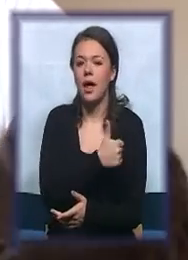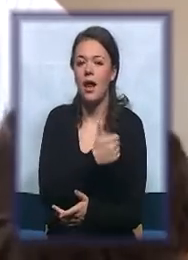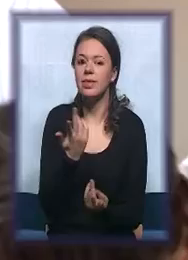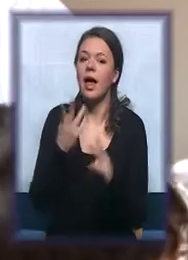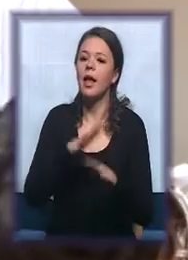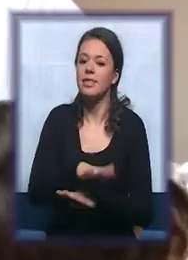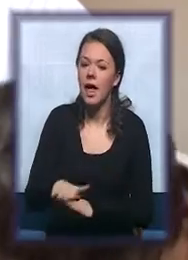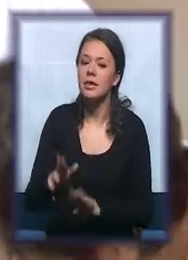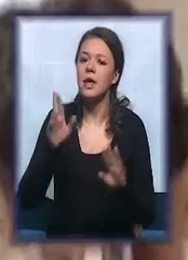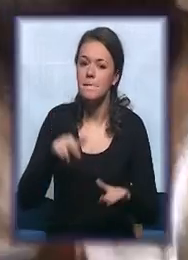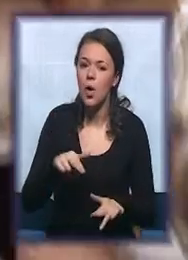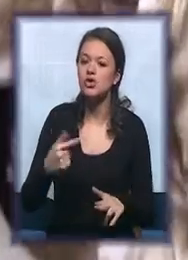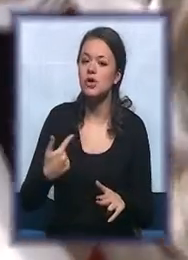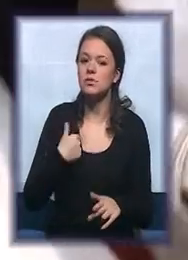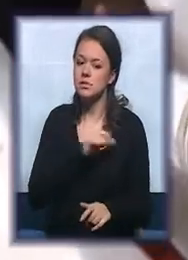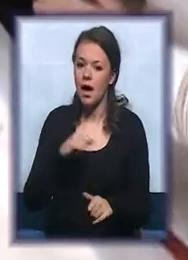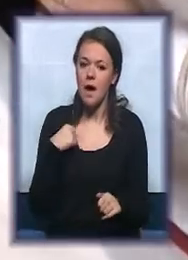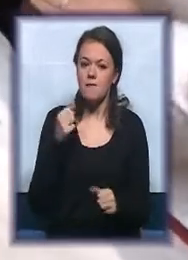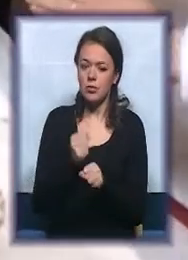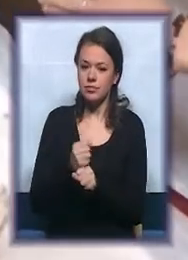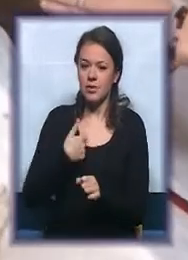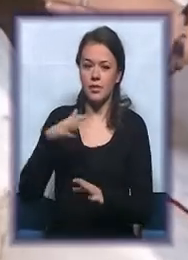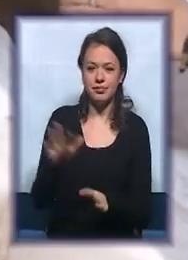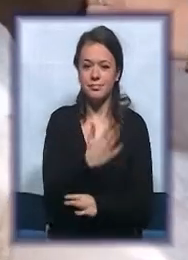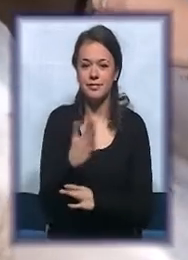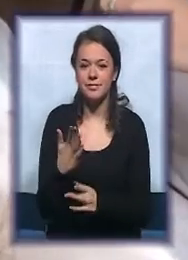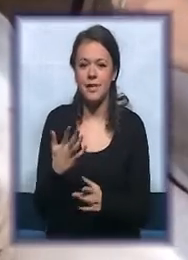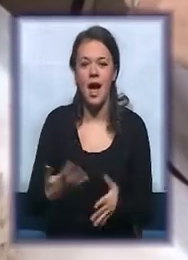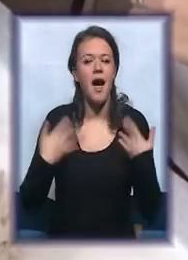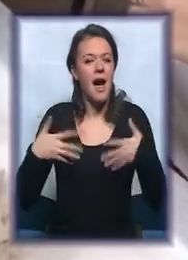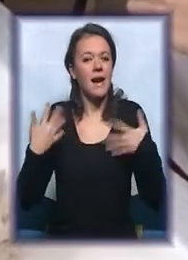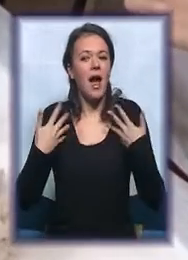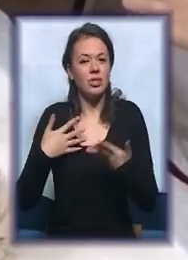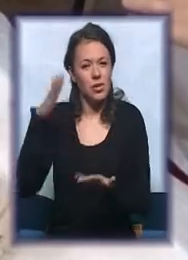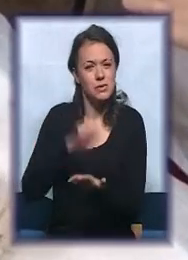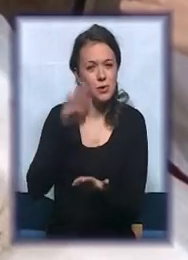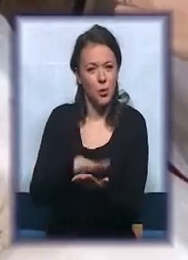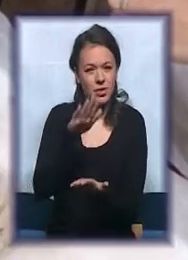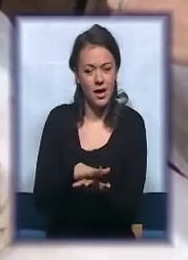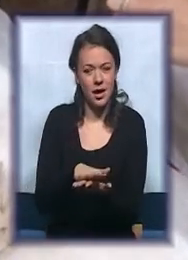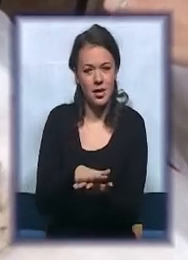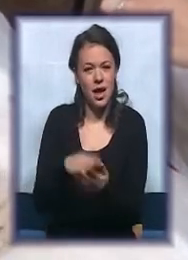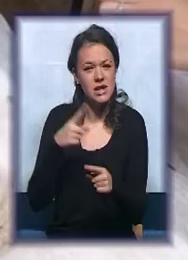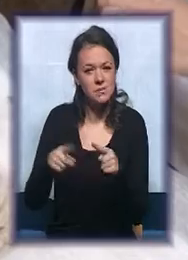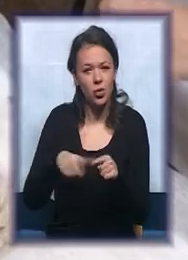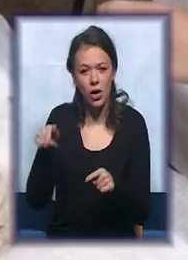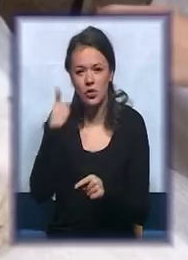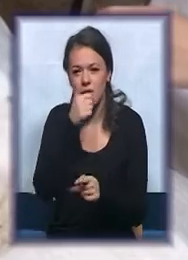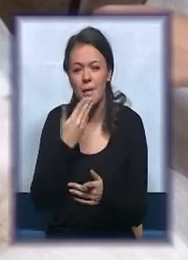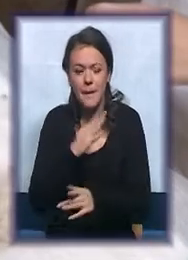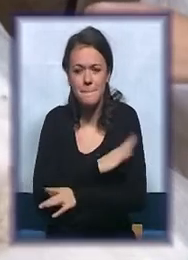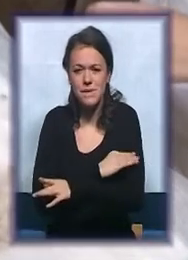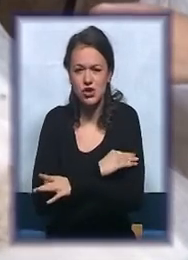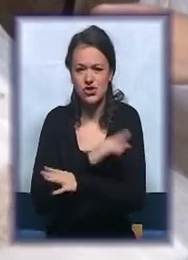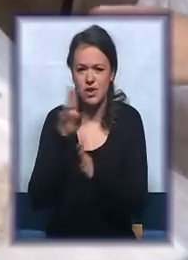svojim pokretima. brišućim, radost udaranja i ostalo. E sad, pošto je kod nje smanjen mišićni tonus, treba da